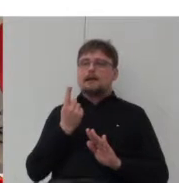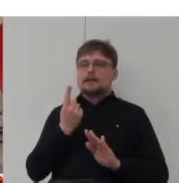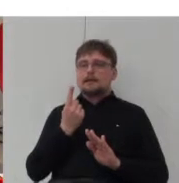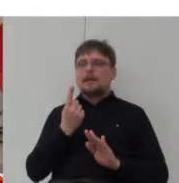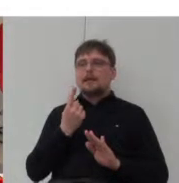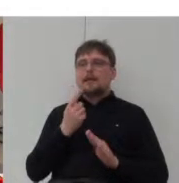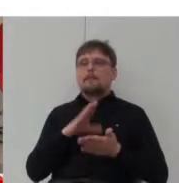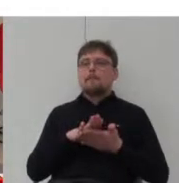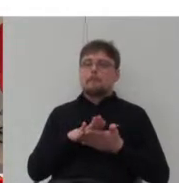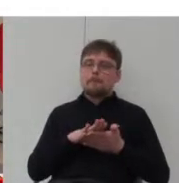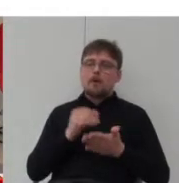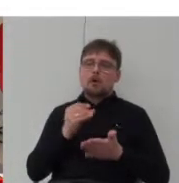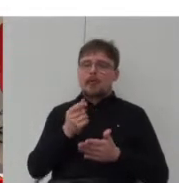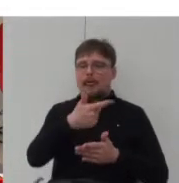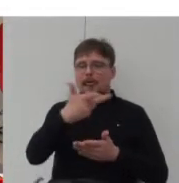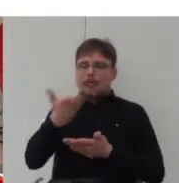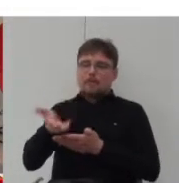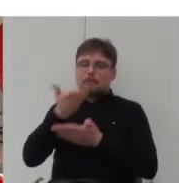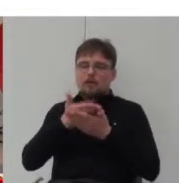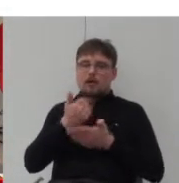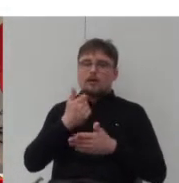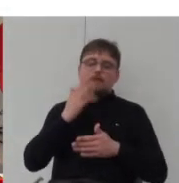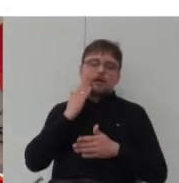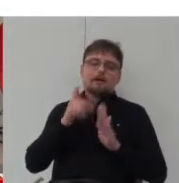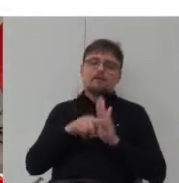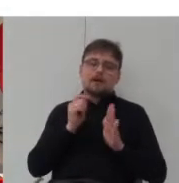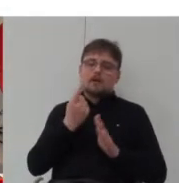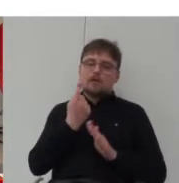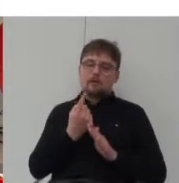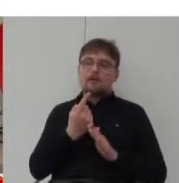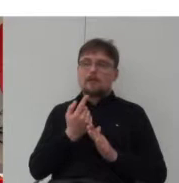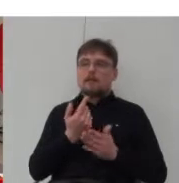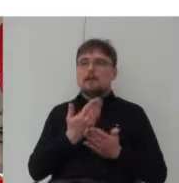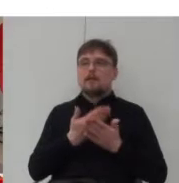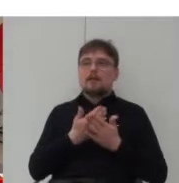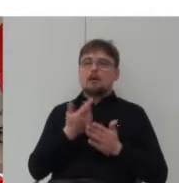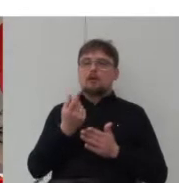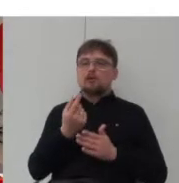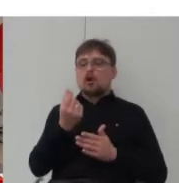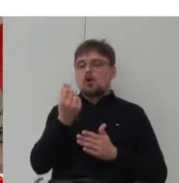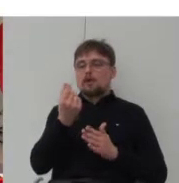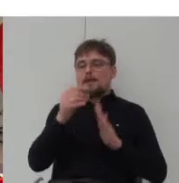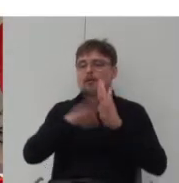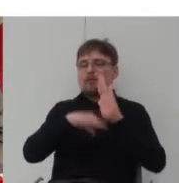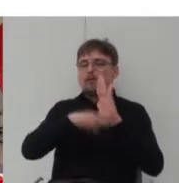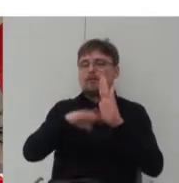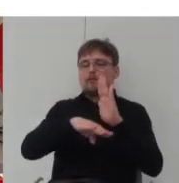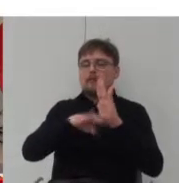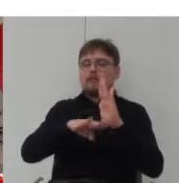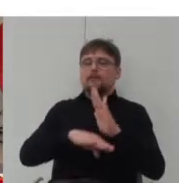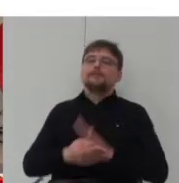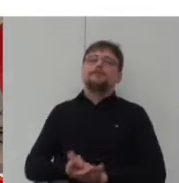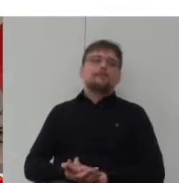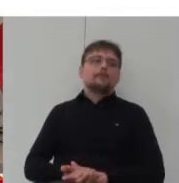spośród zaproponowanych przez architekta możliwe jest stworzenie tego efektu skali możliwe jest obniżenie ceny budowy takiego